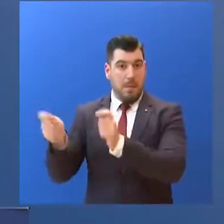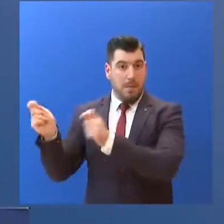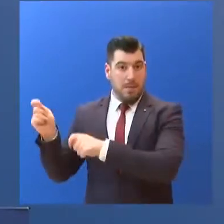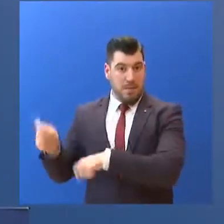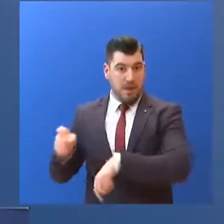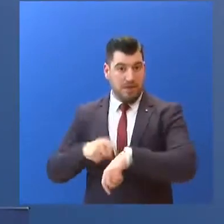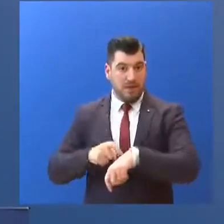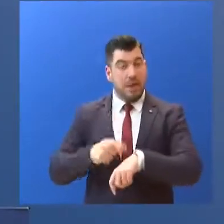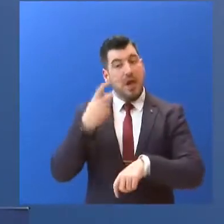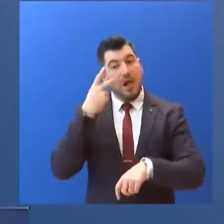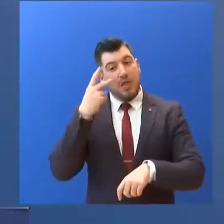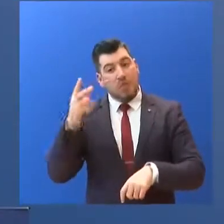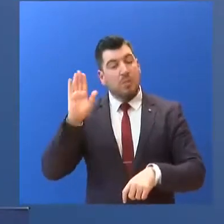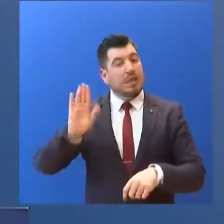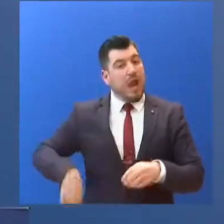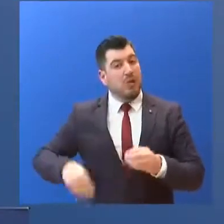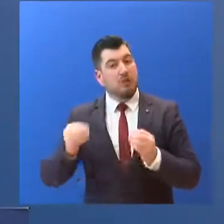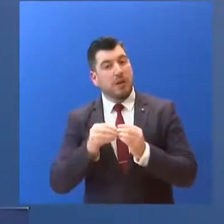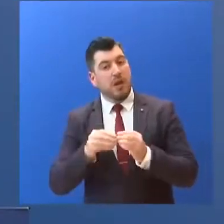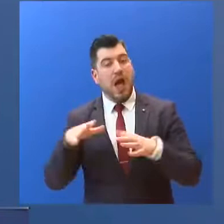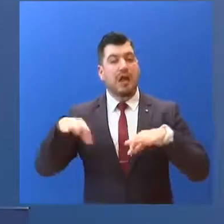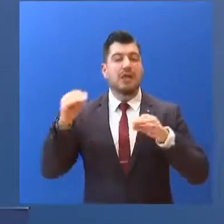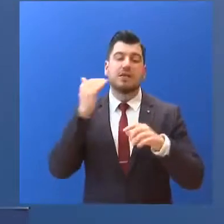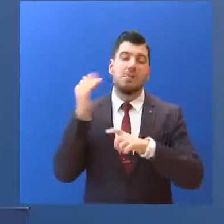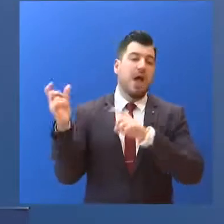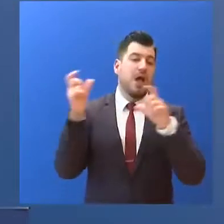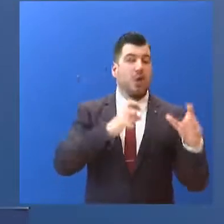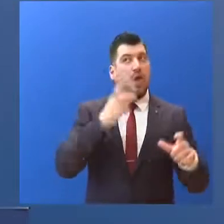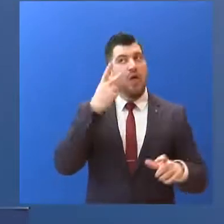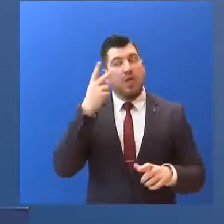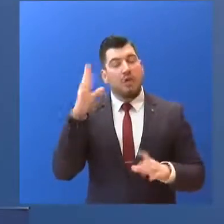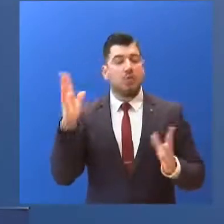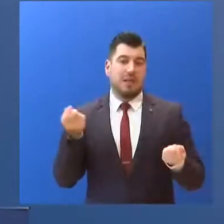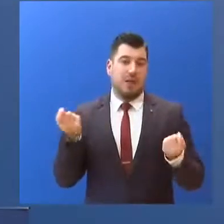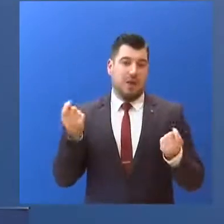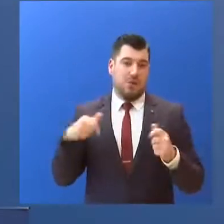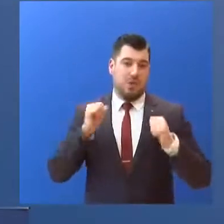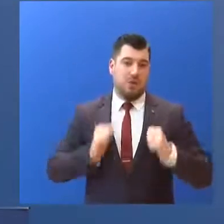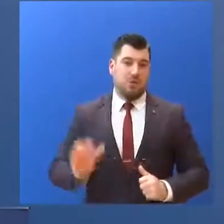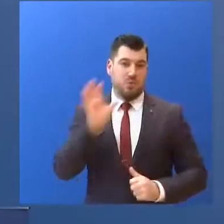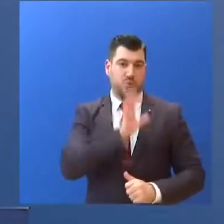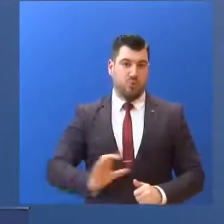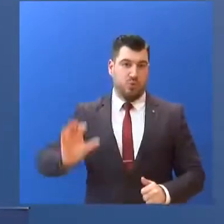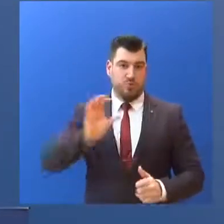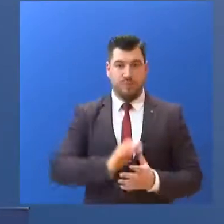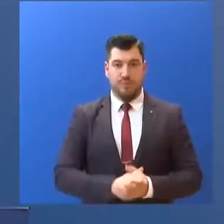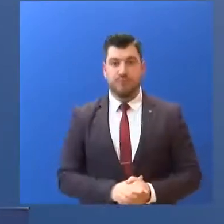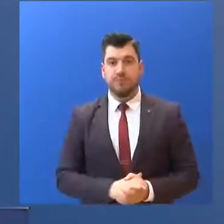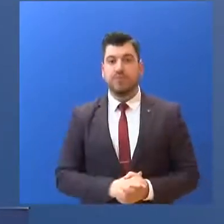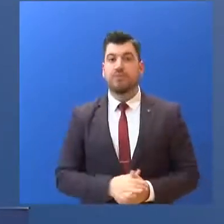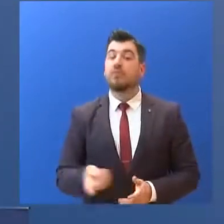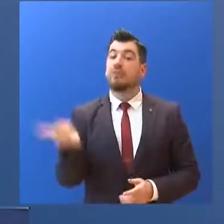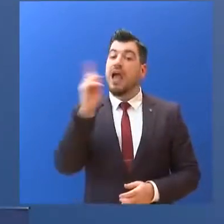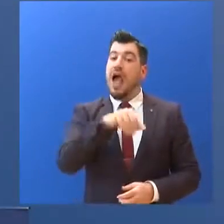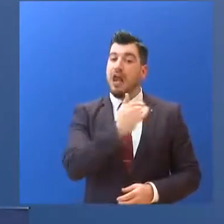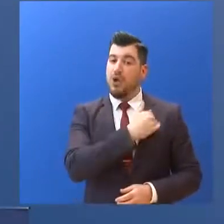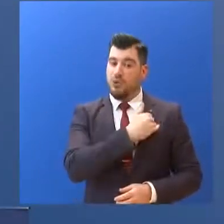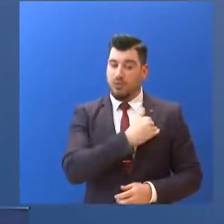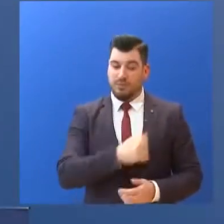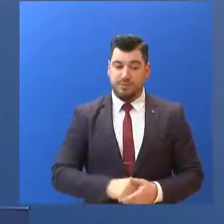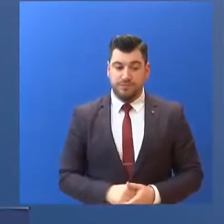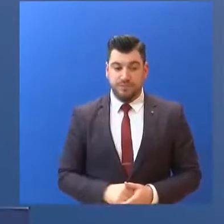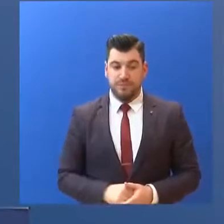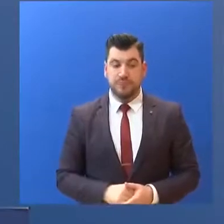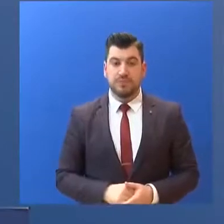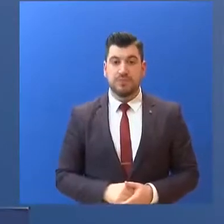προς το τέλος Απριλίου και αρχές Μαΐου... τη στάση μας απέναντι στα τουριστικά ρεύματα των επόμενων μηνών. Επόμενη ερώτηση ο κύριος Κώστας Αβόπουλος από την Αυγή.